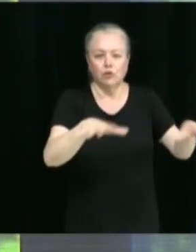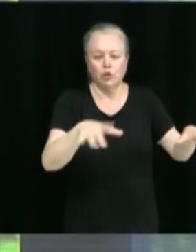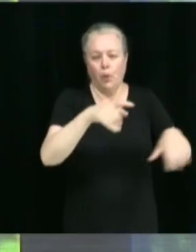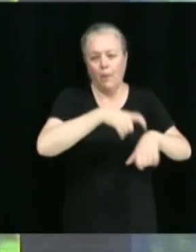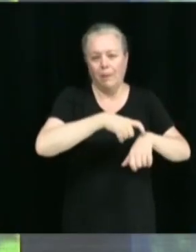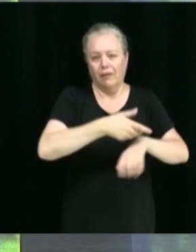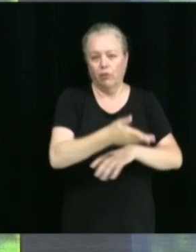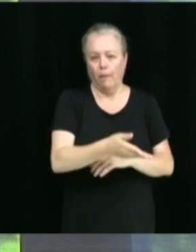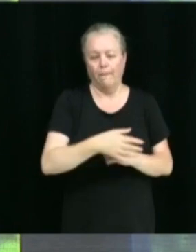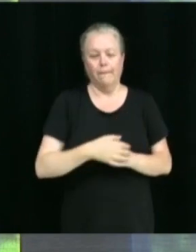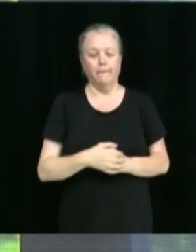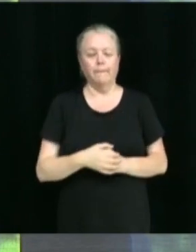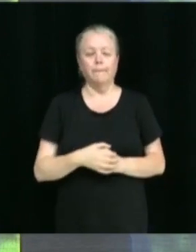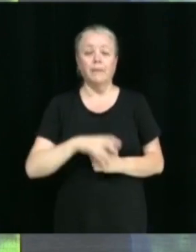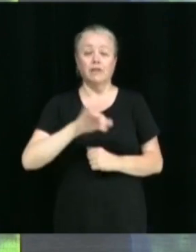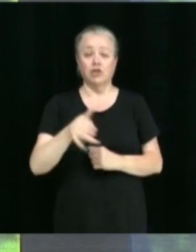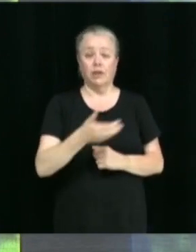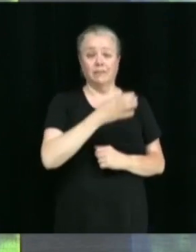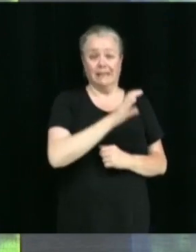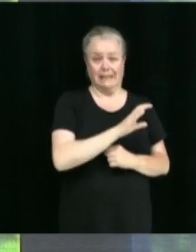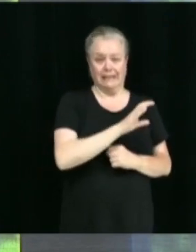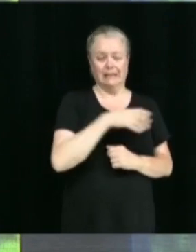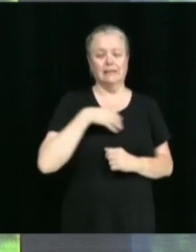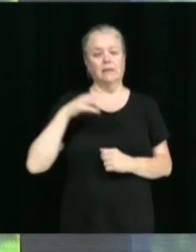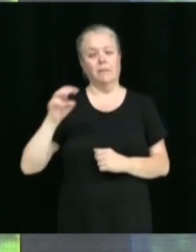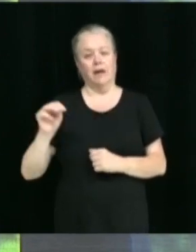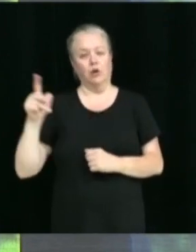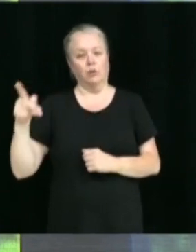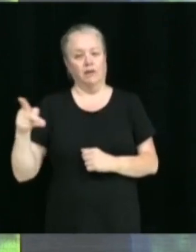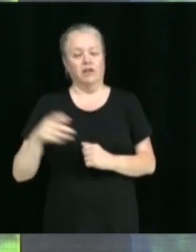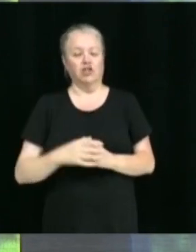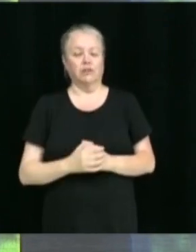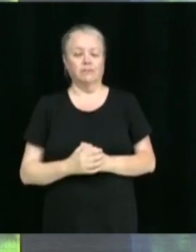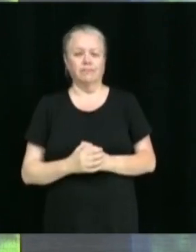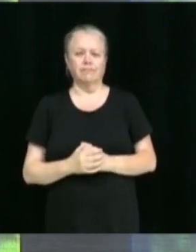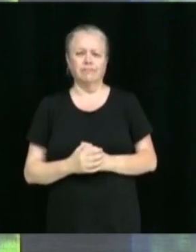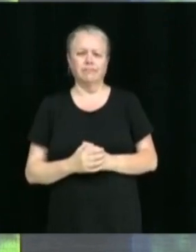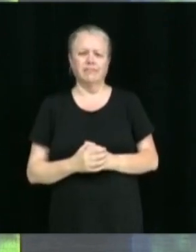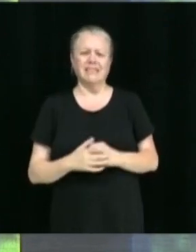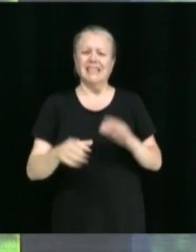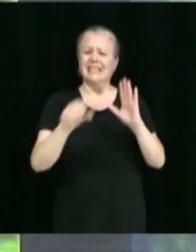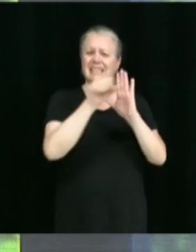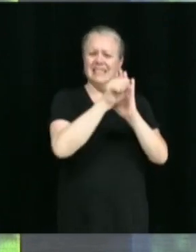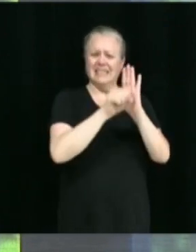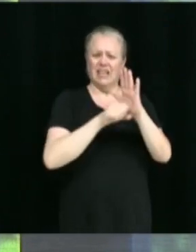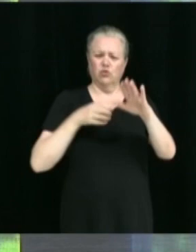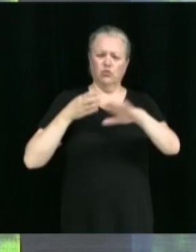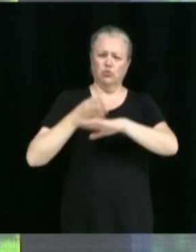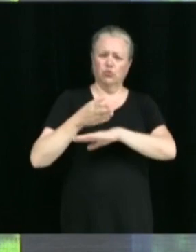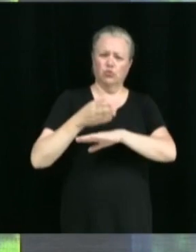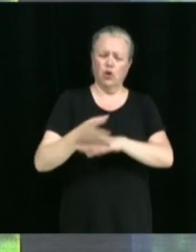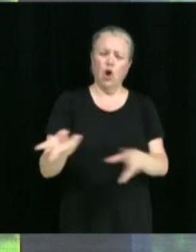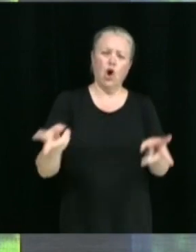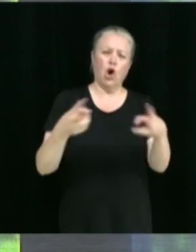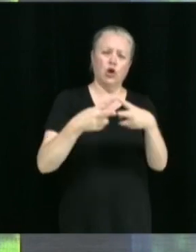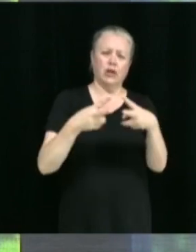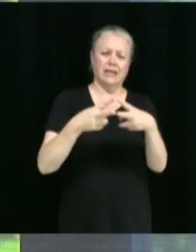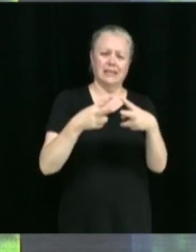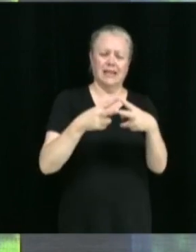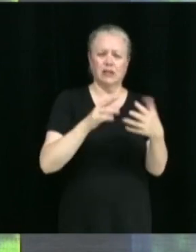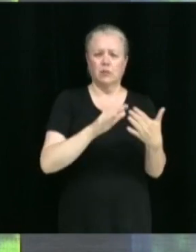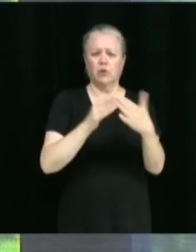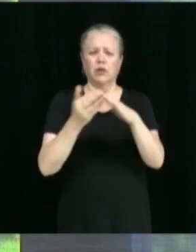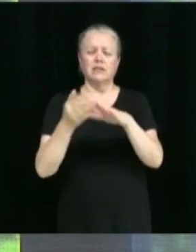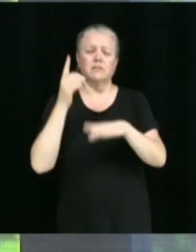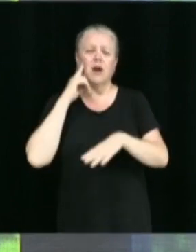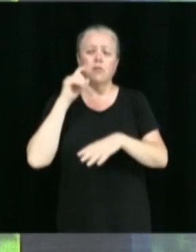James Casey, Michael Provencher. Changement de statut d'admissibilité à la reconnaissance municipale de l'organisme